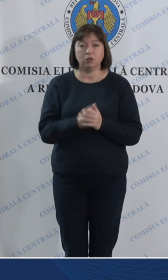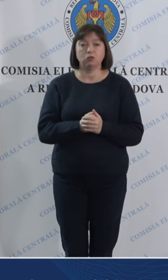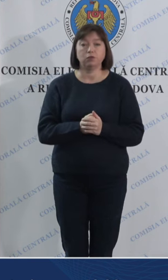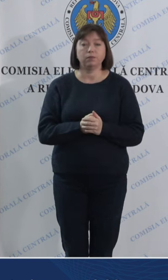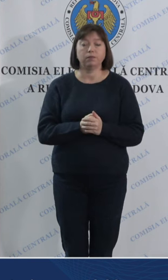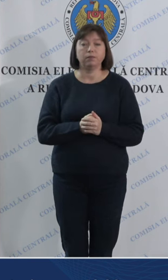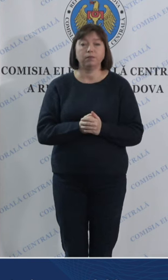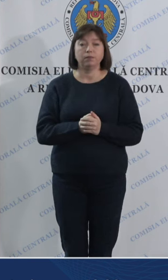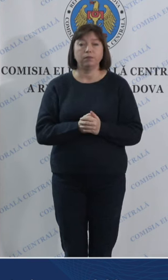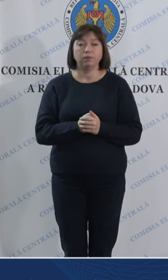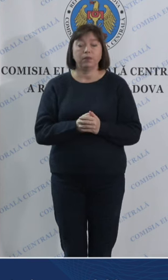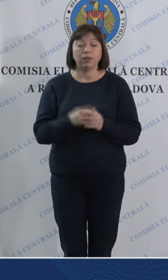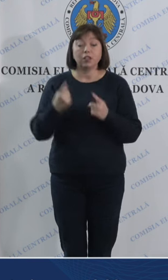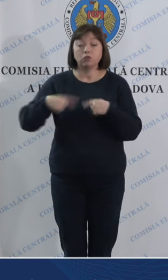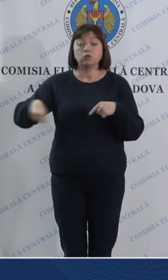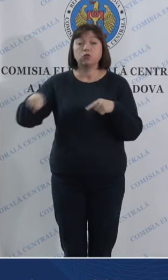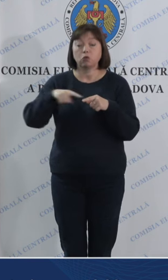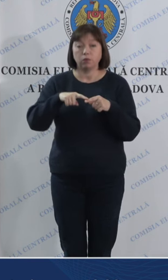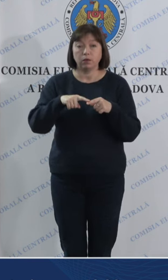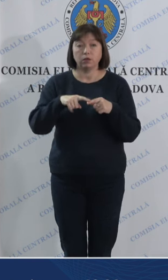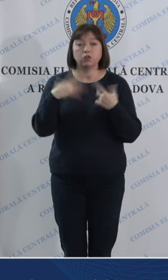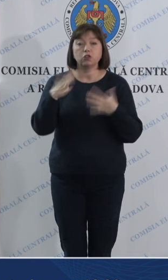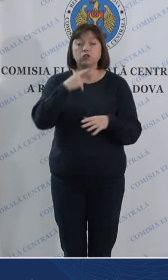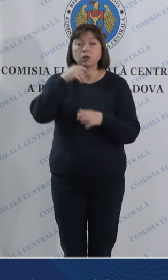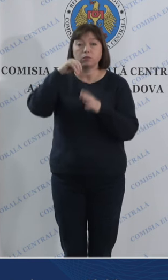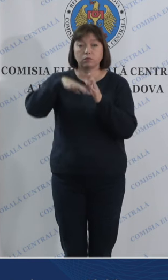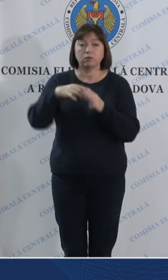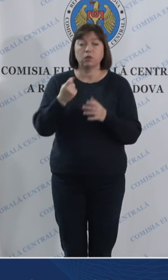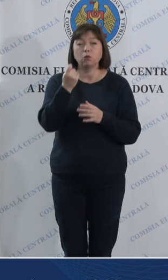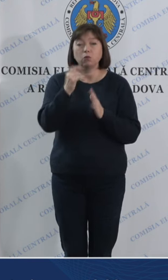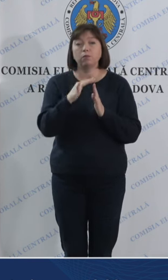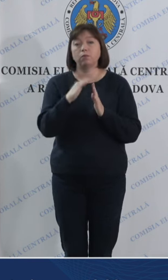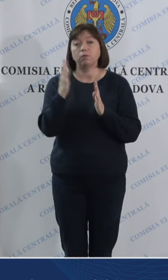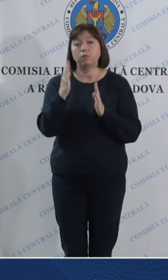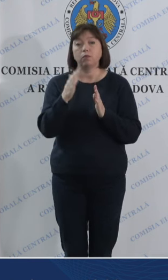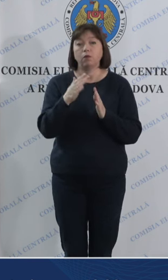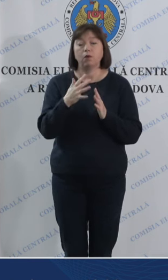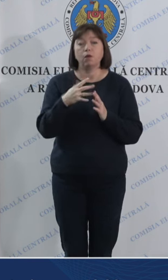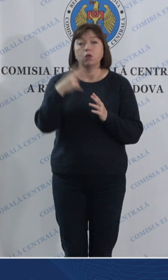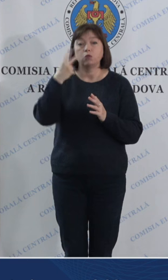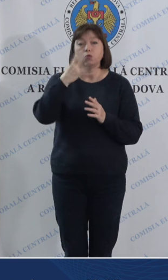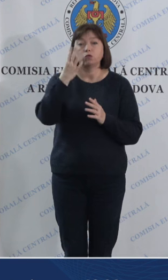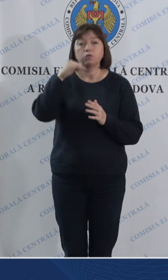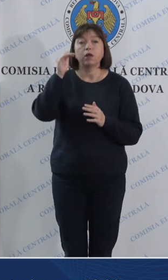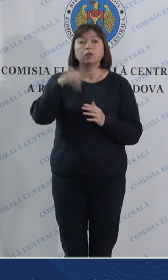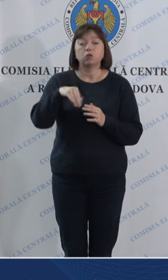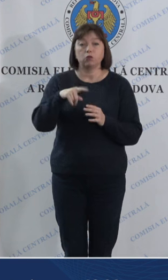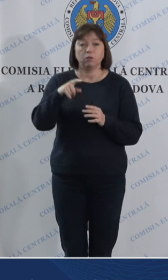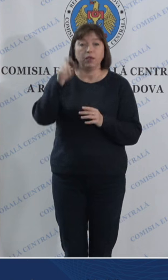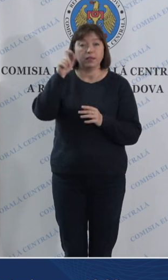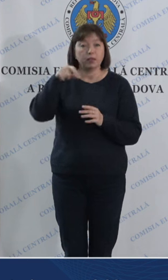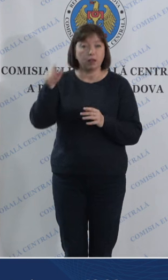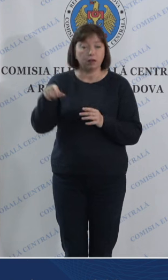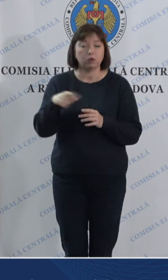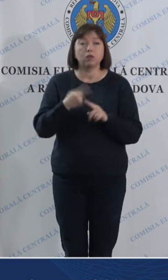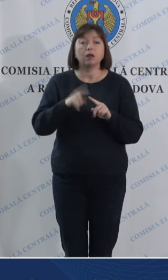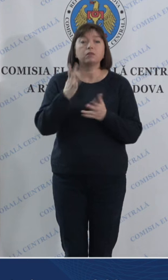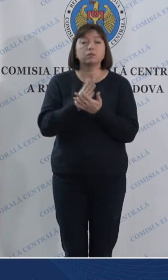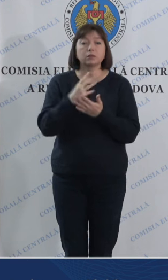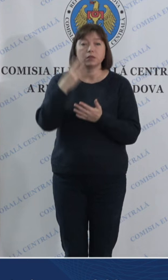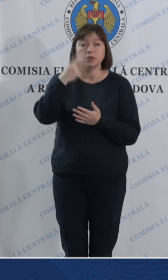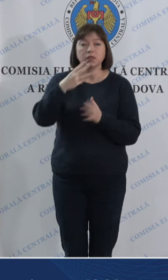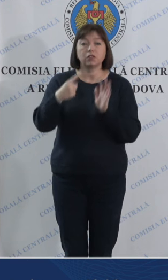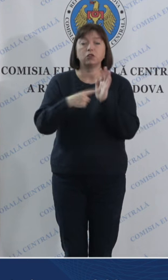în circunscripție votase deja puțin peste 24 de mii de alegători ce aici reprezintă